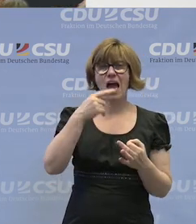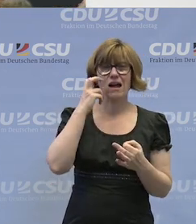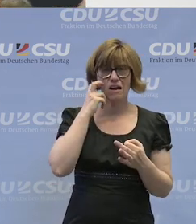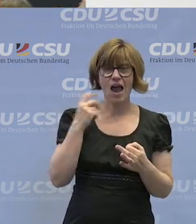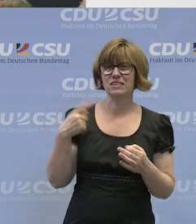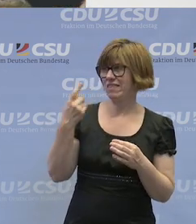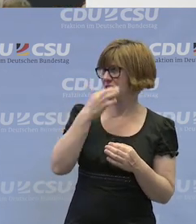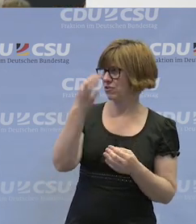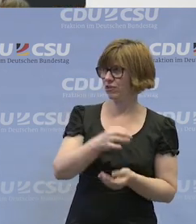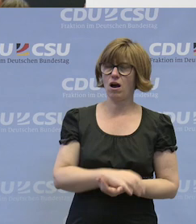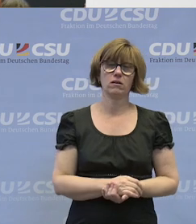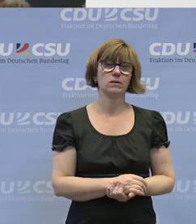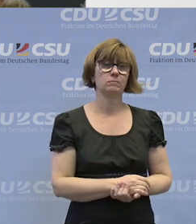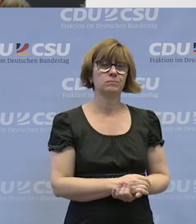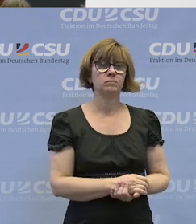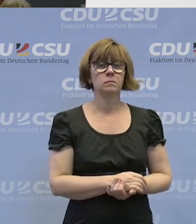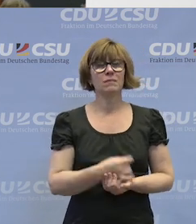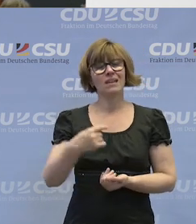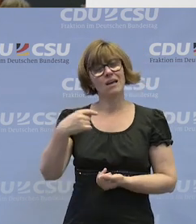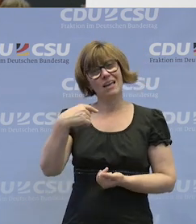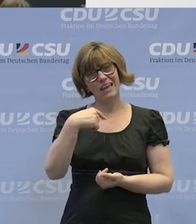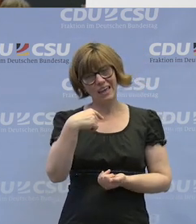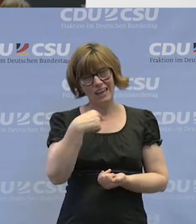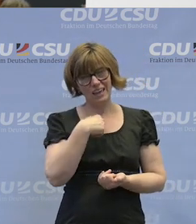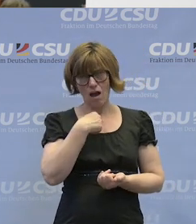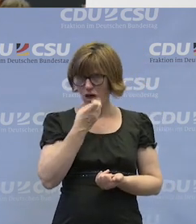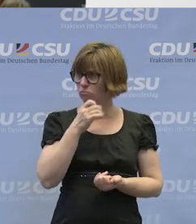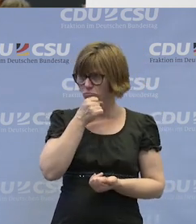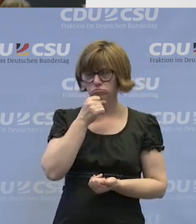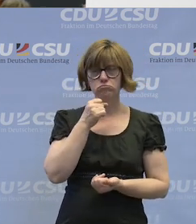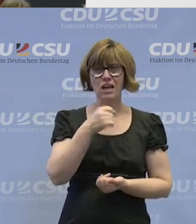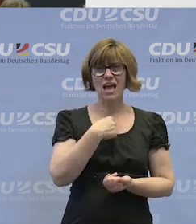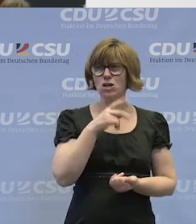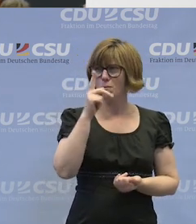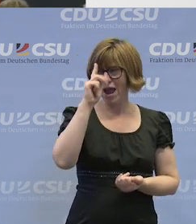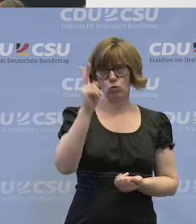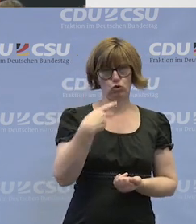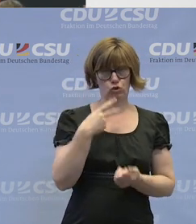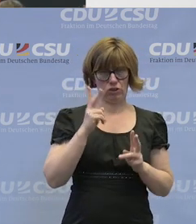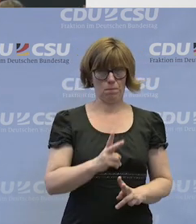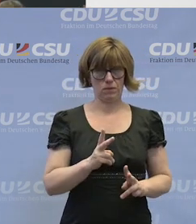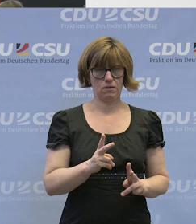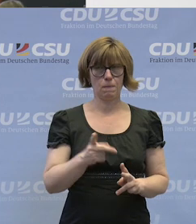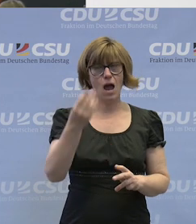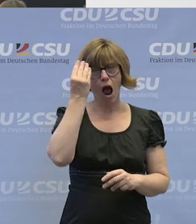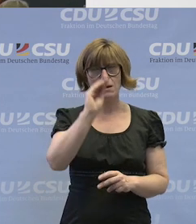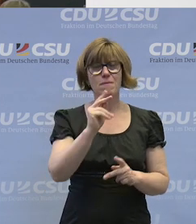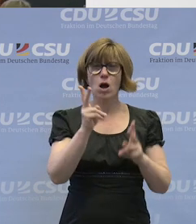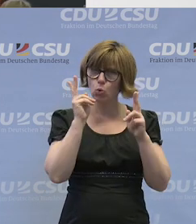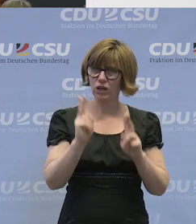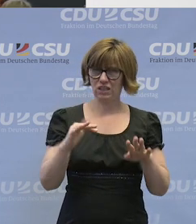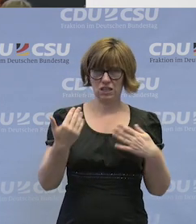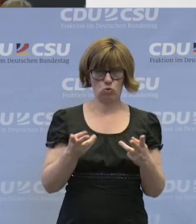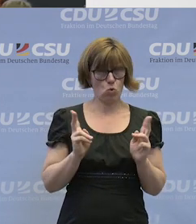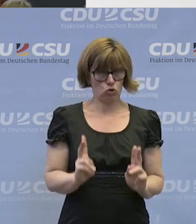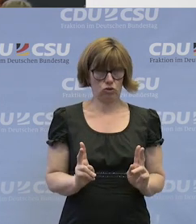Frage anknüpfen. Also ich bin ganz bei Ihnen. Also ich finde, die Anmerkung ist vollkommen korrekt.